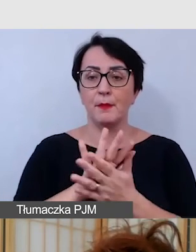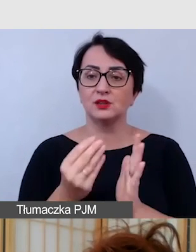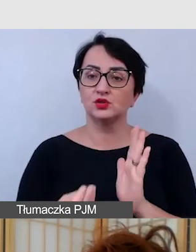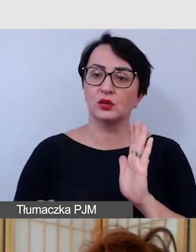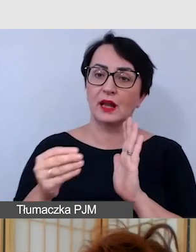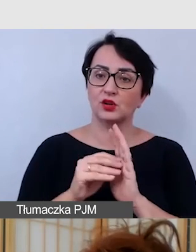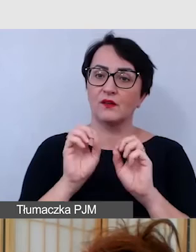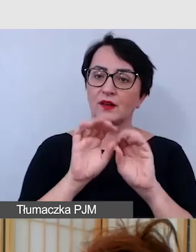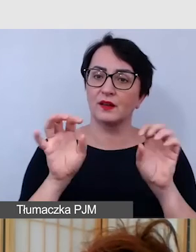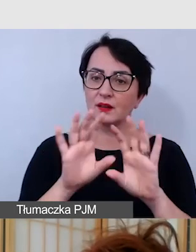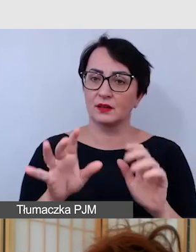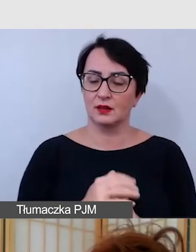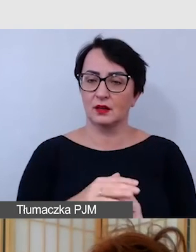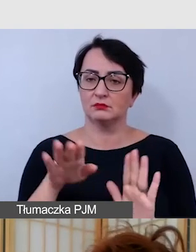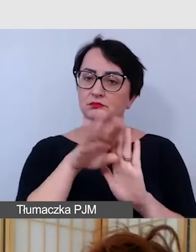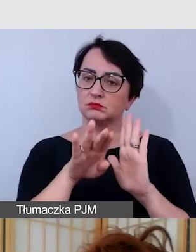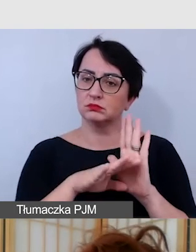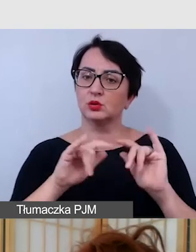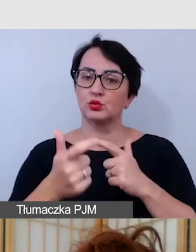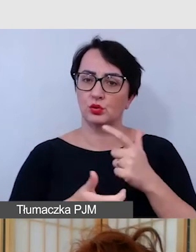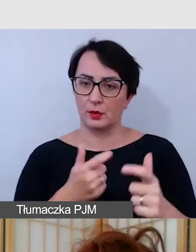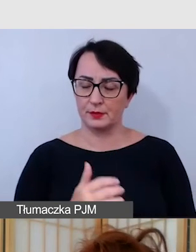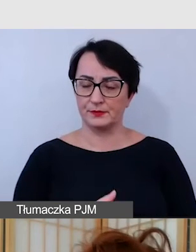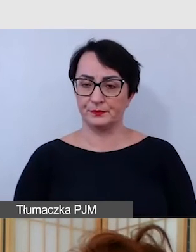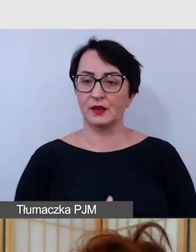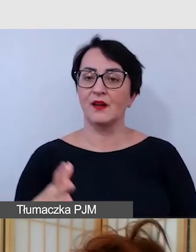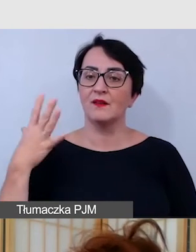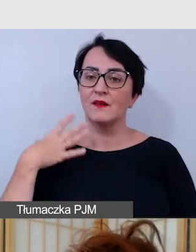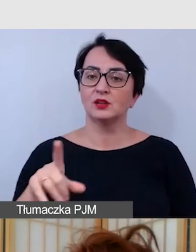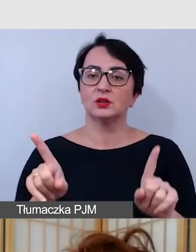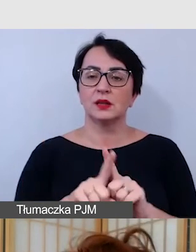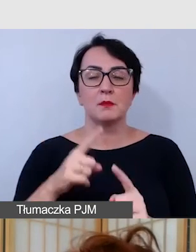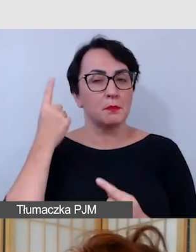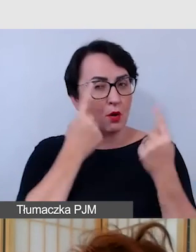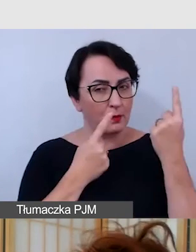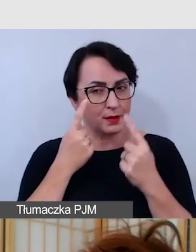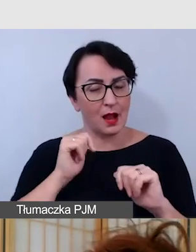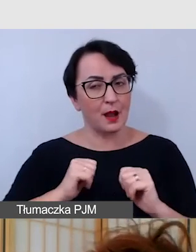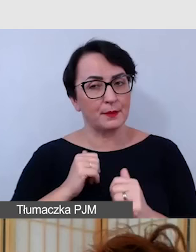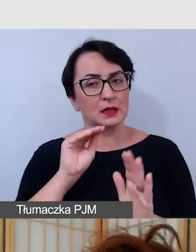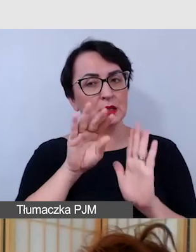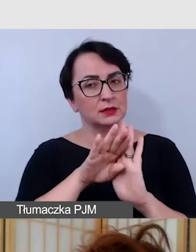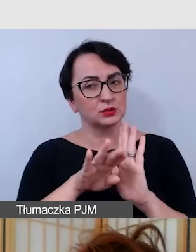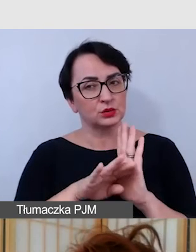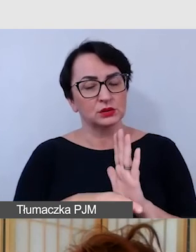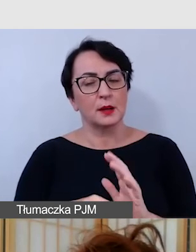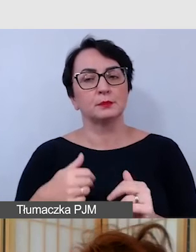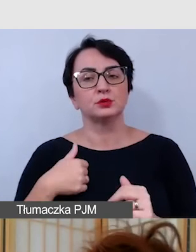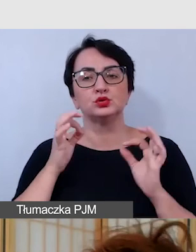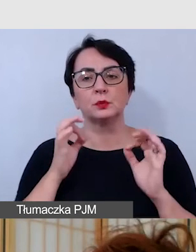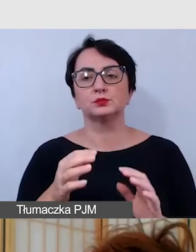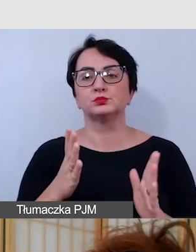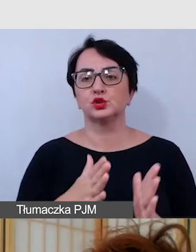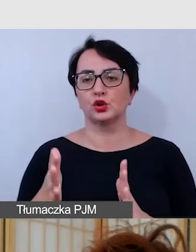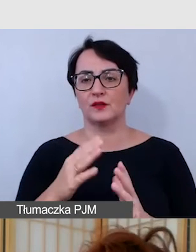informacji, bez instrukcji. Warto też pomyśleć o tym, żeby instrukcje były odpowiednio przygotowane pod względem takiej